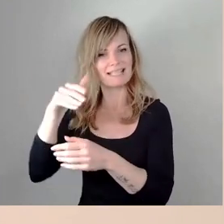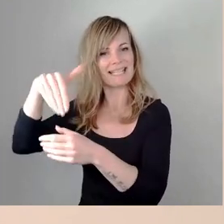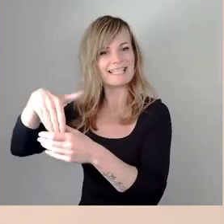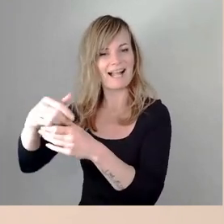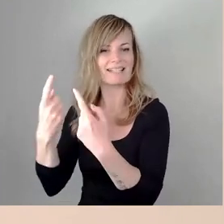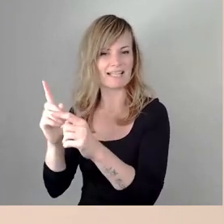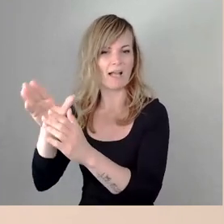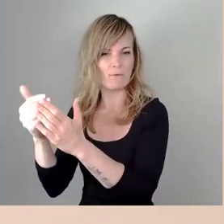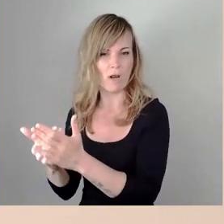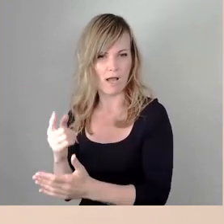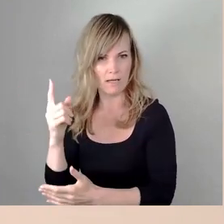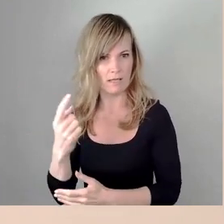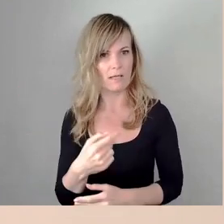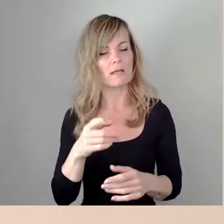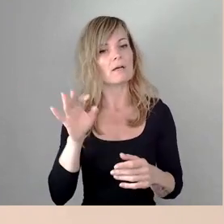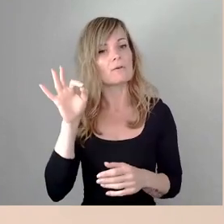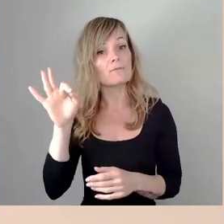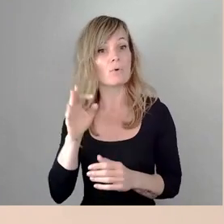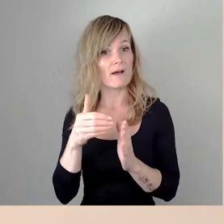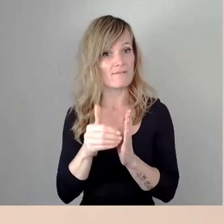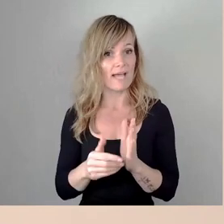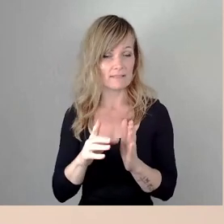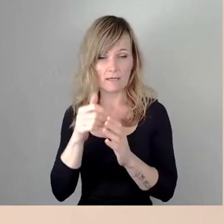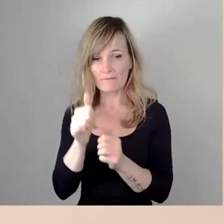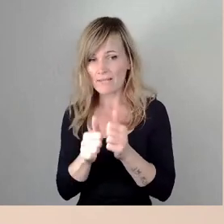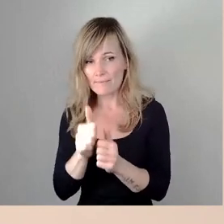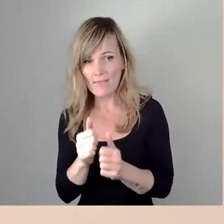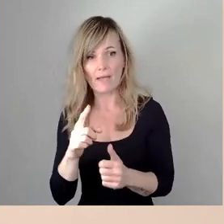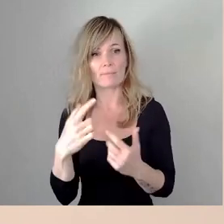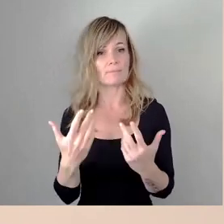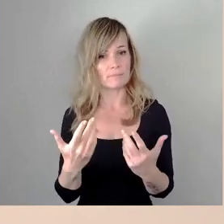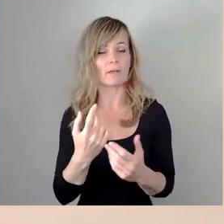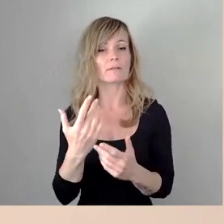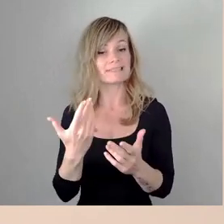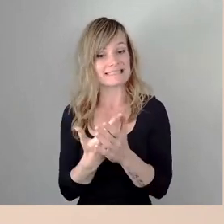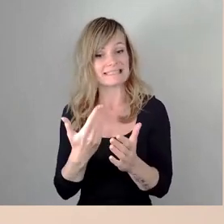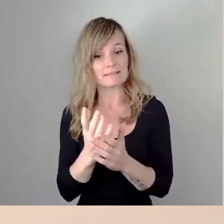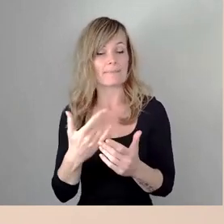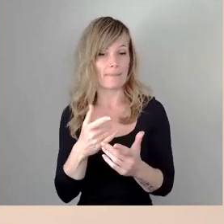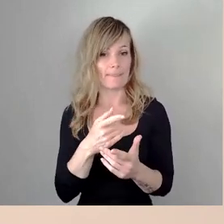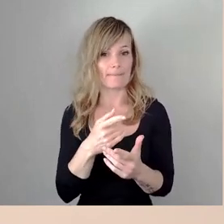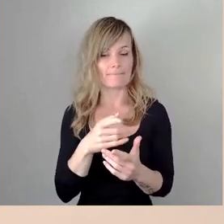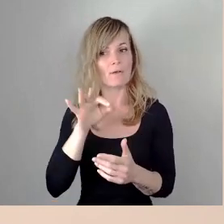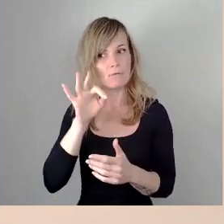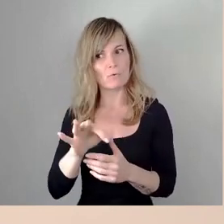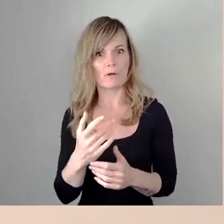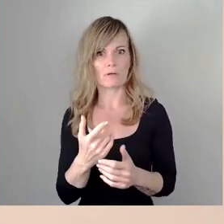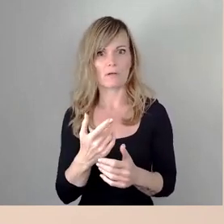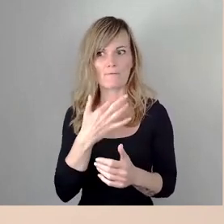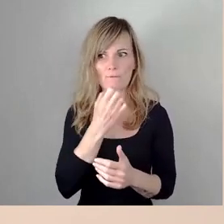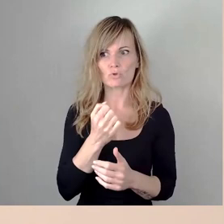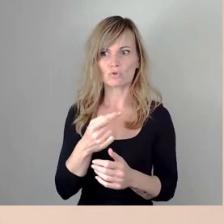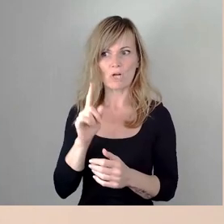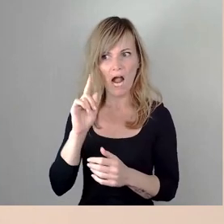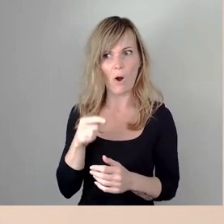für weitere Wettbewerber sind eben die Hürden dieser Veranstaltung sehr hoch um